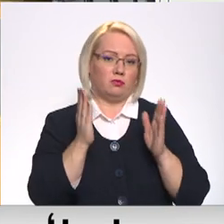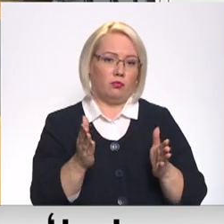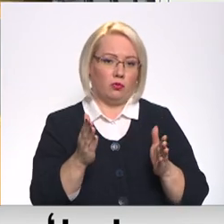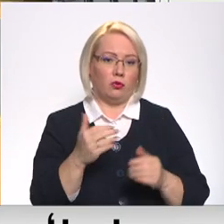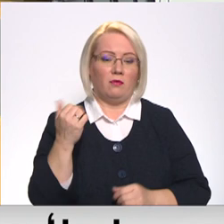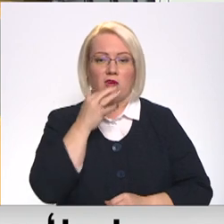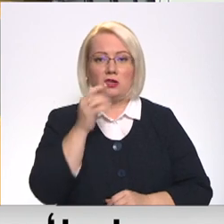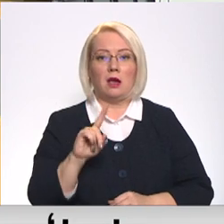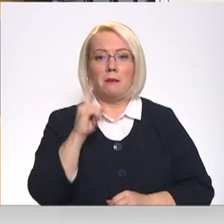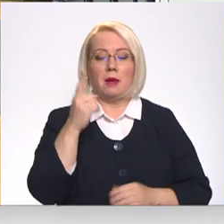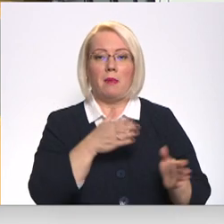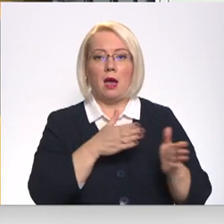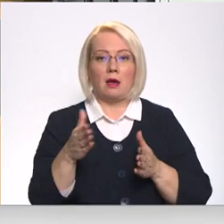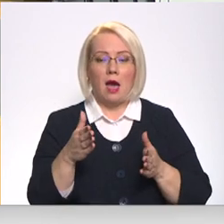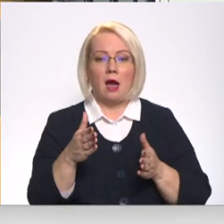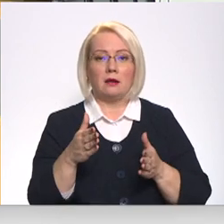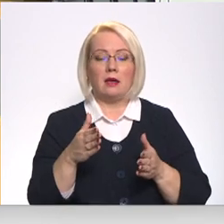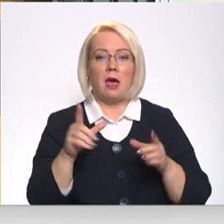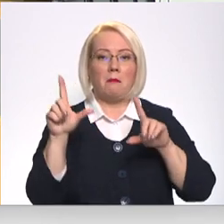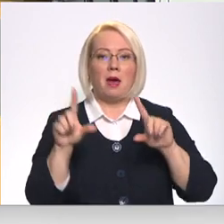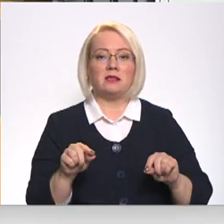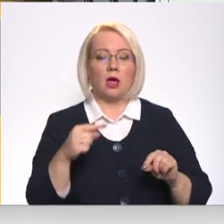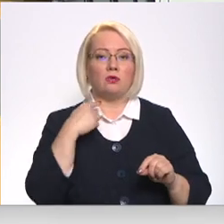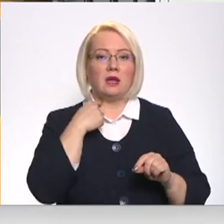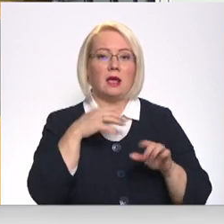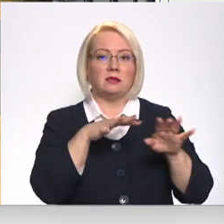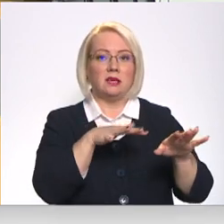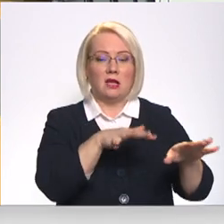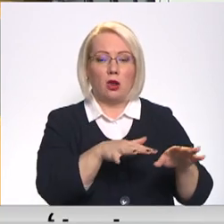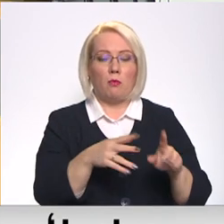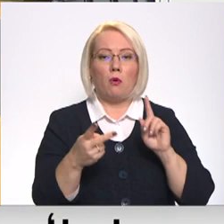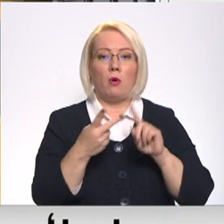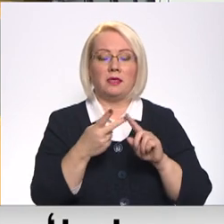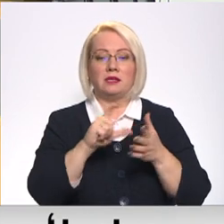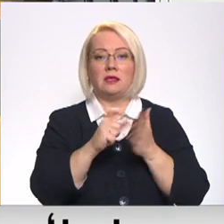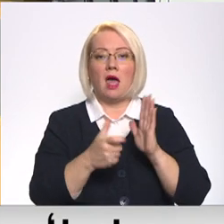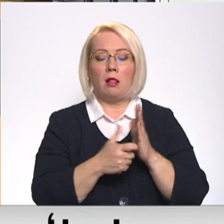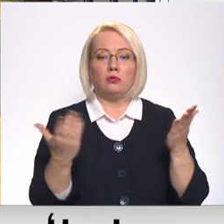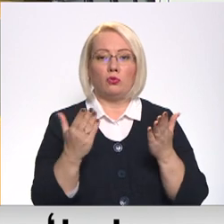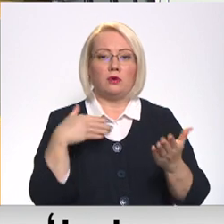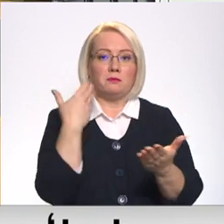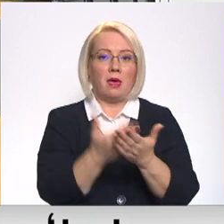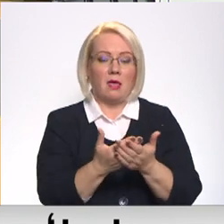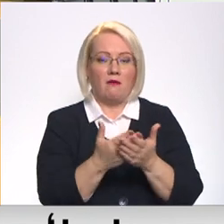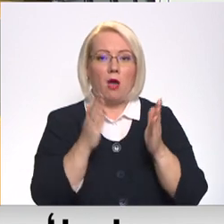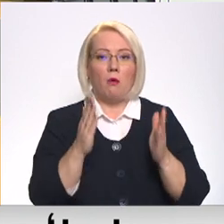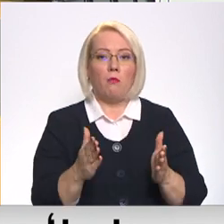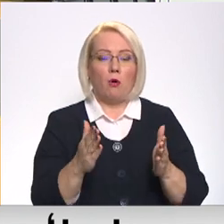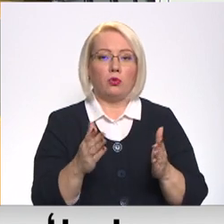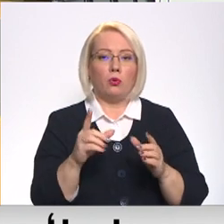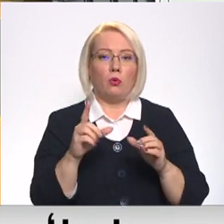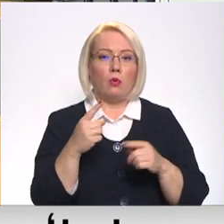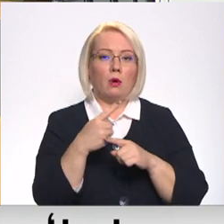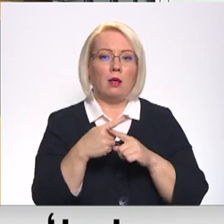Pirmām kārtām mazināsies Rīgā sastrēgumi, otrām kārtām telpas, ko piedāvājam noteikti būs tirgusenām